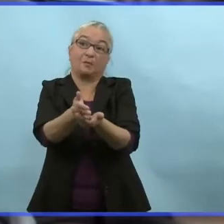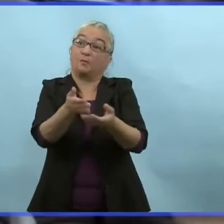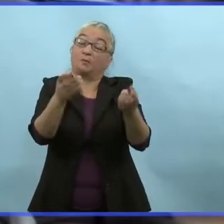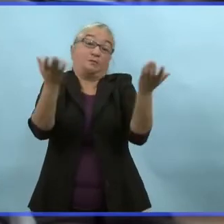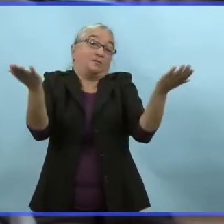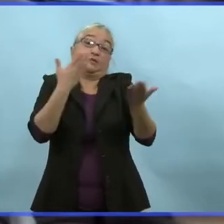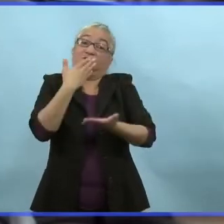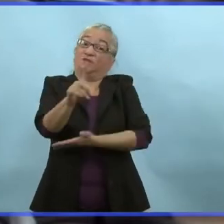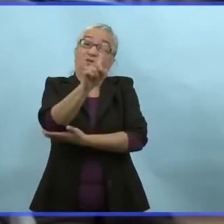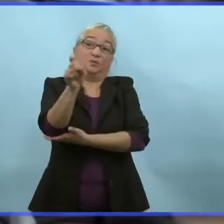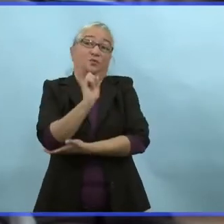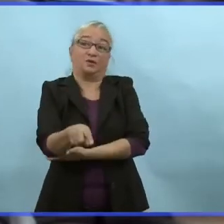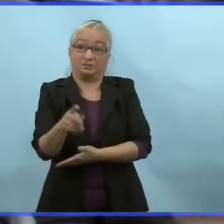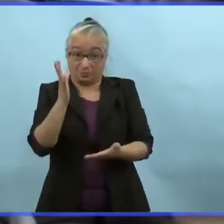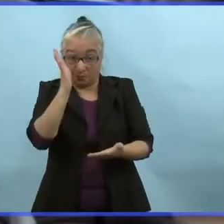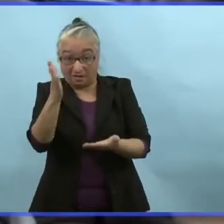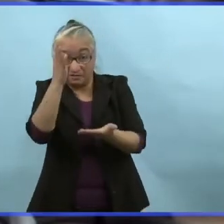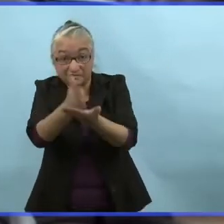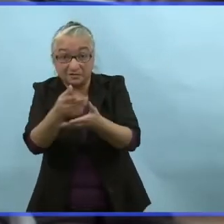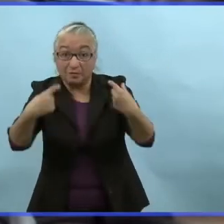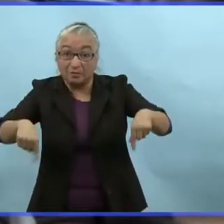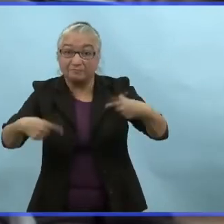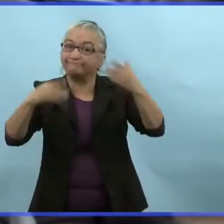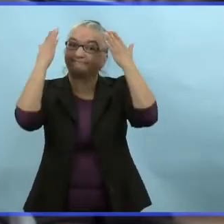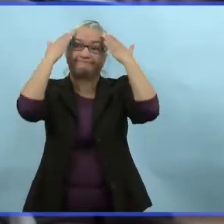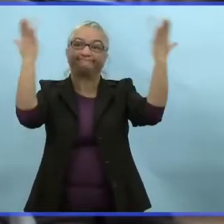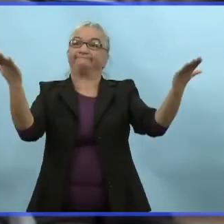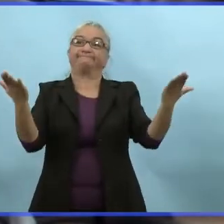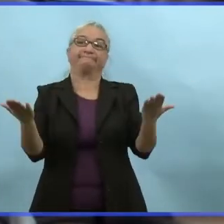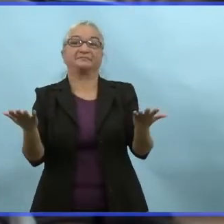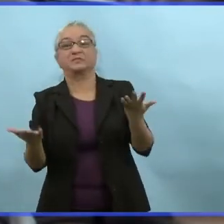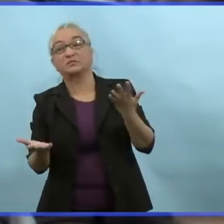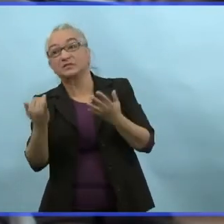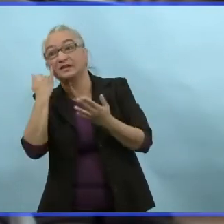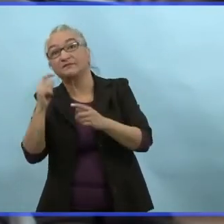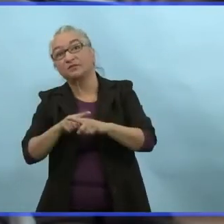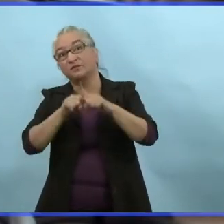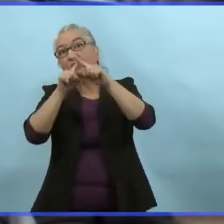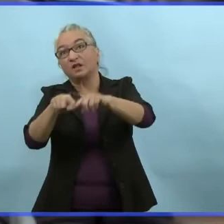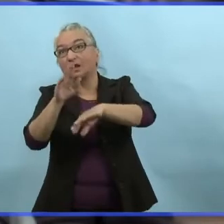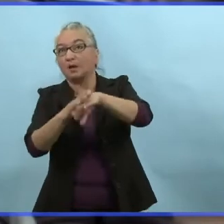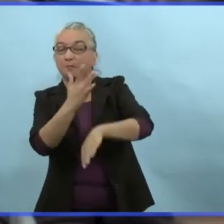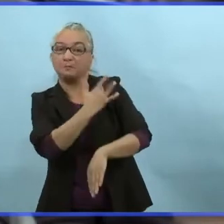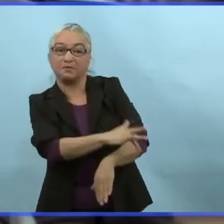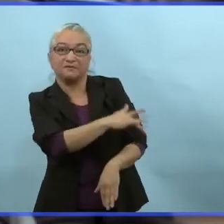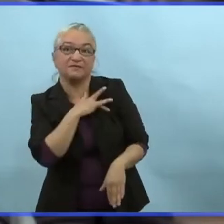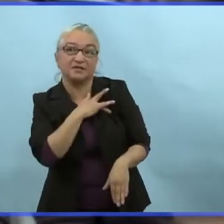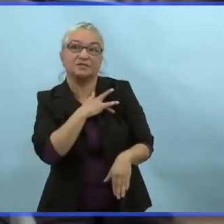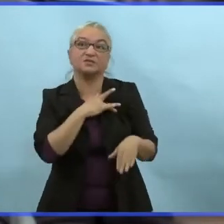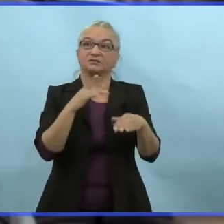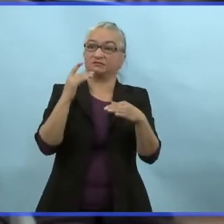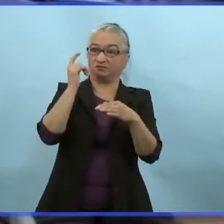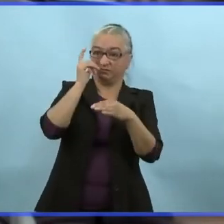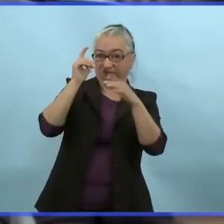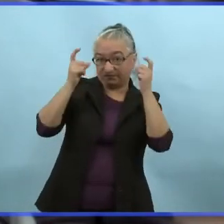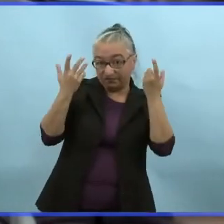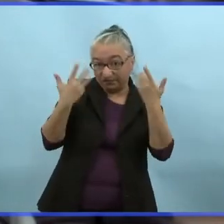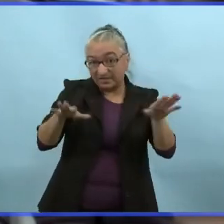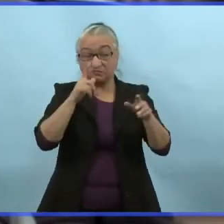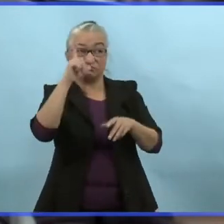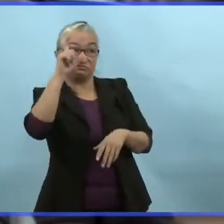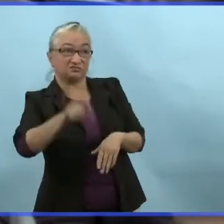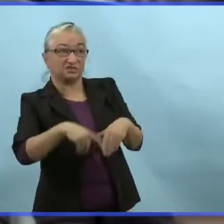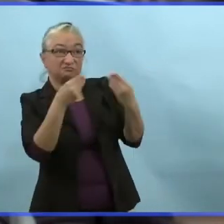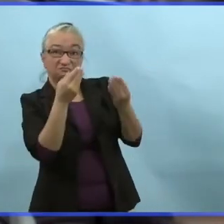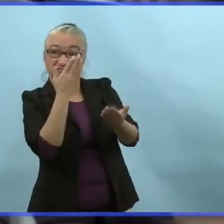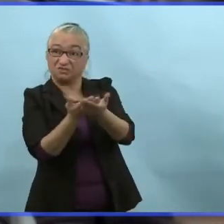sais pas s'il y a une date qu'on peut établir pour ça. Au Canada, ça sera à certains gouvernements provinciaux